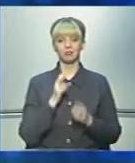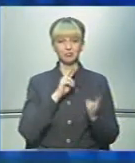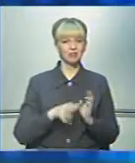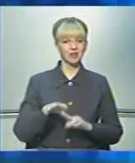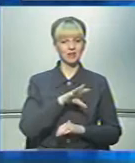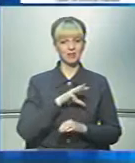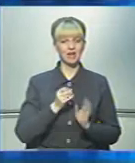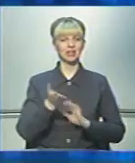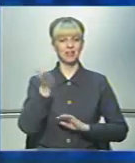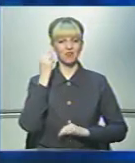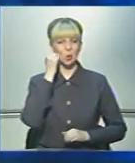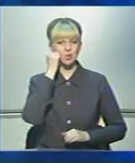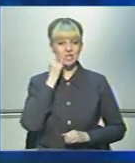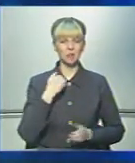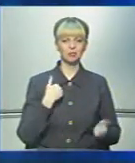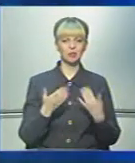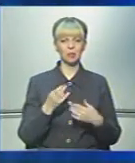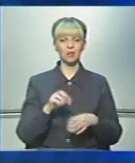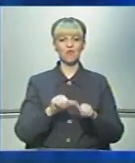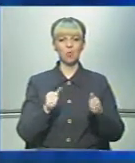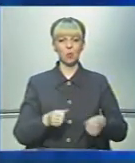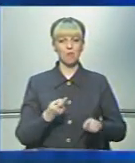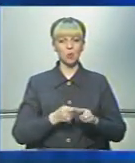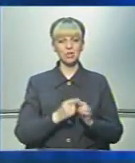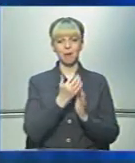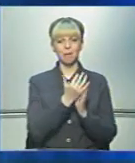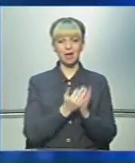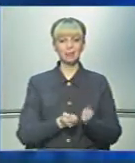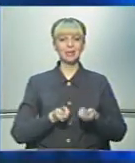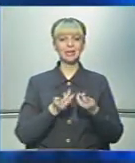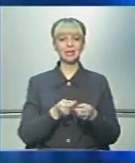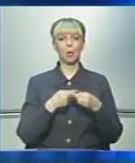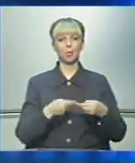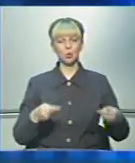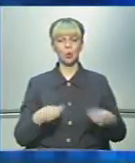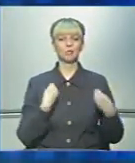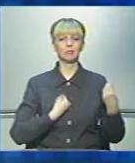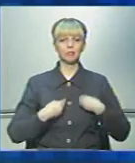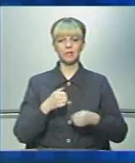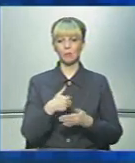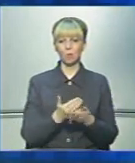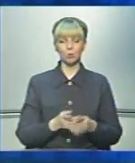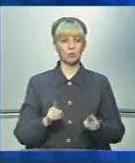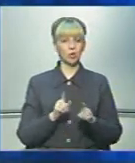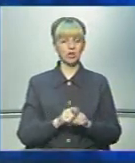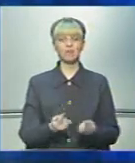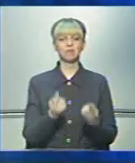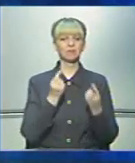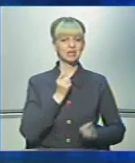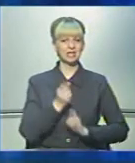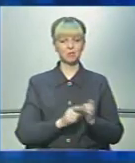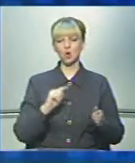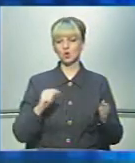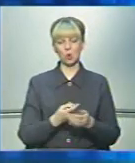усі. Бо вже давно застарілі підходи при формуванні цього переліку і кількості продукцій, речей та послуг. Проте глобальних змін